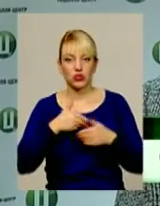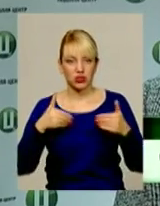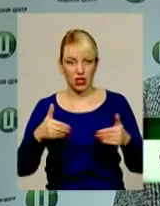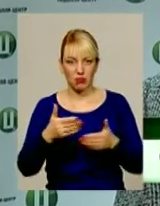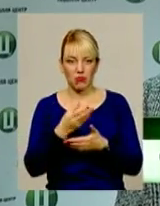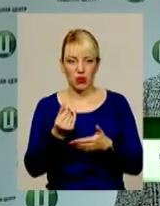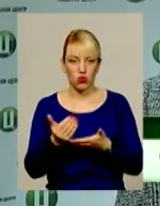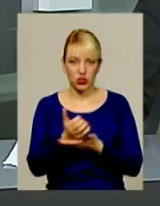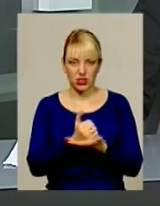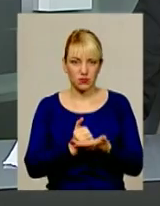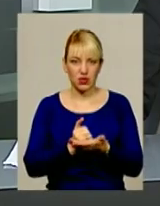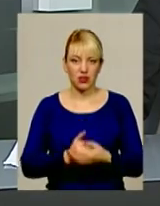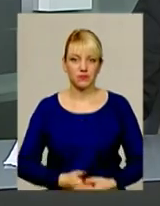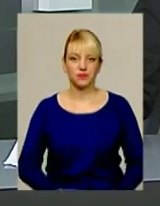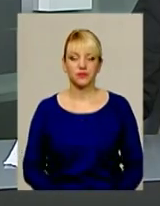кошти.